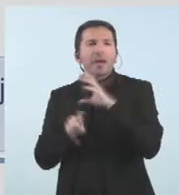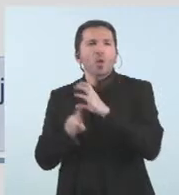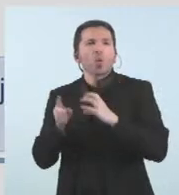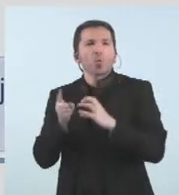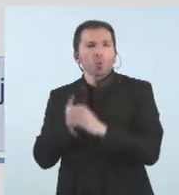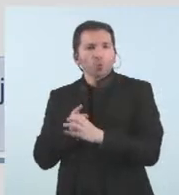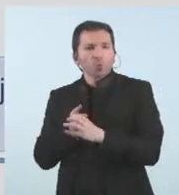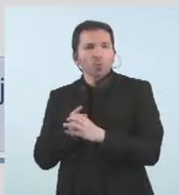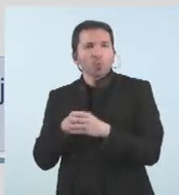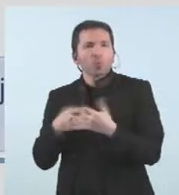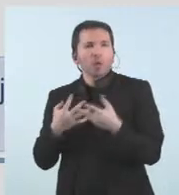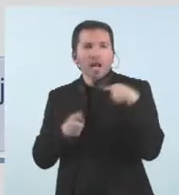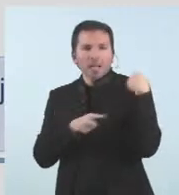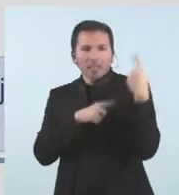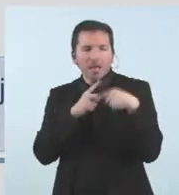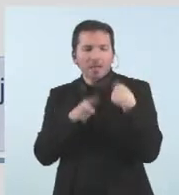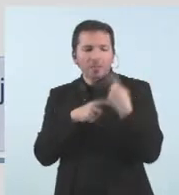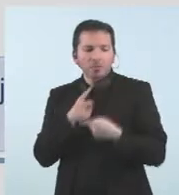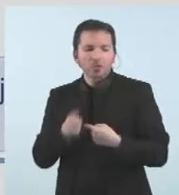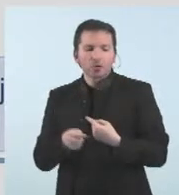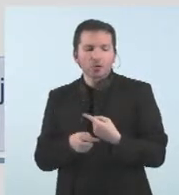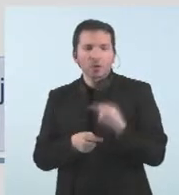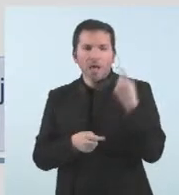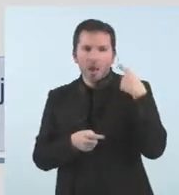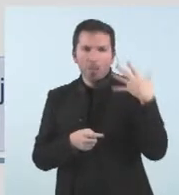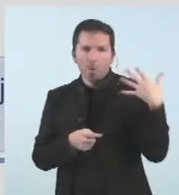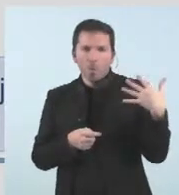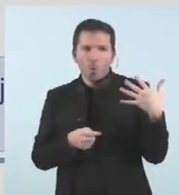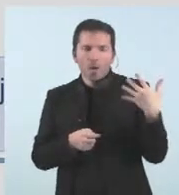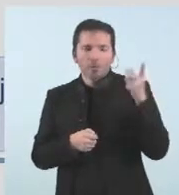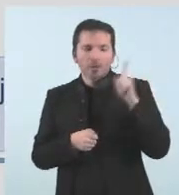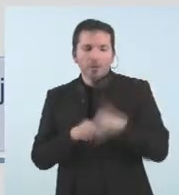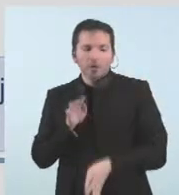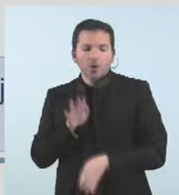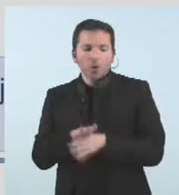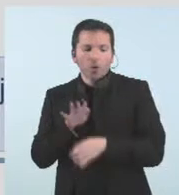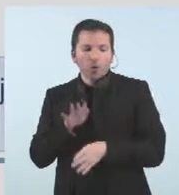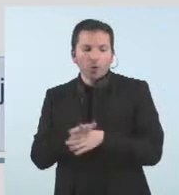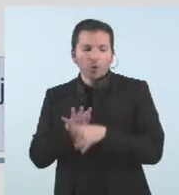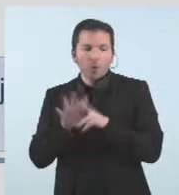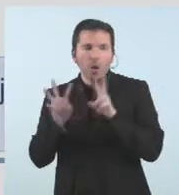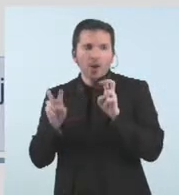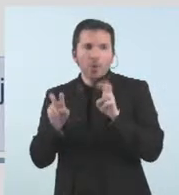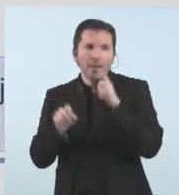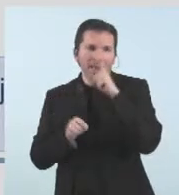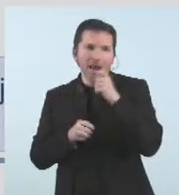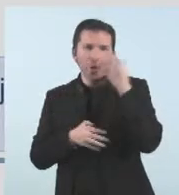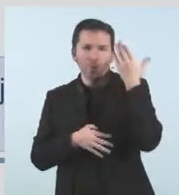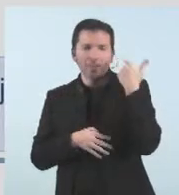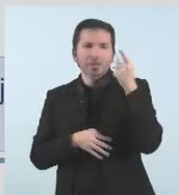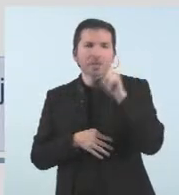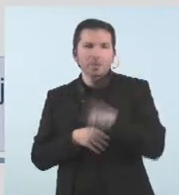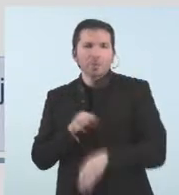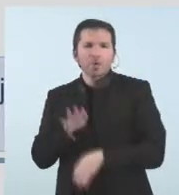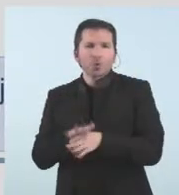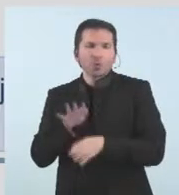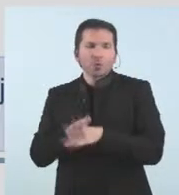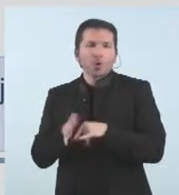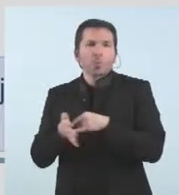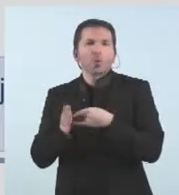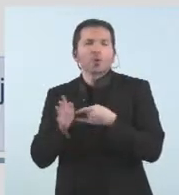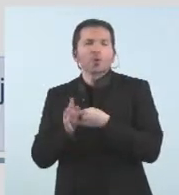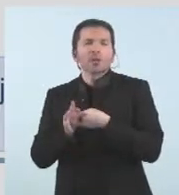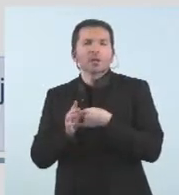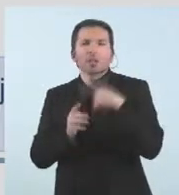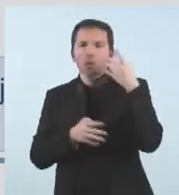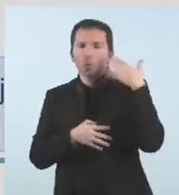culturals tradicional i popular i mantenim la novetat de l'any passat del projecte cultural dels mitjans de